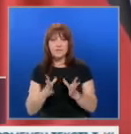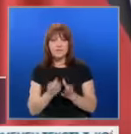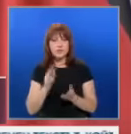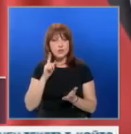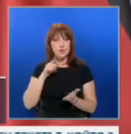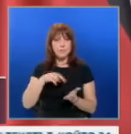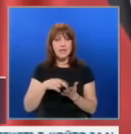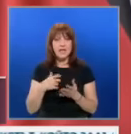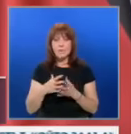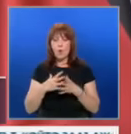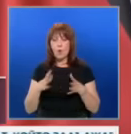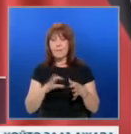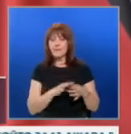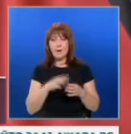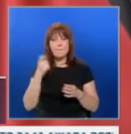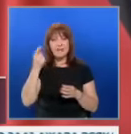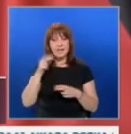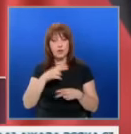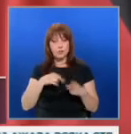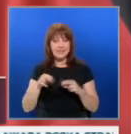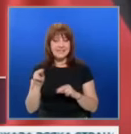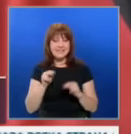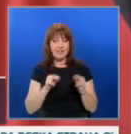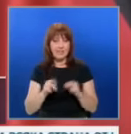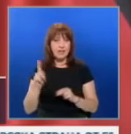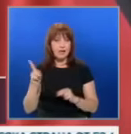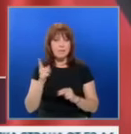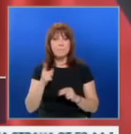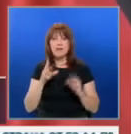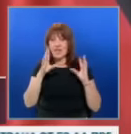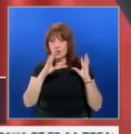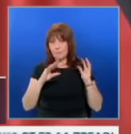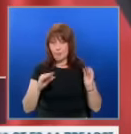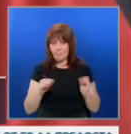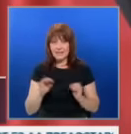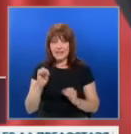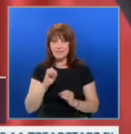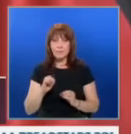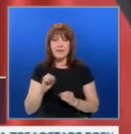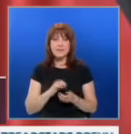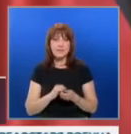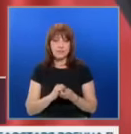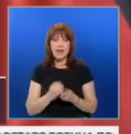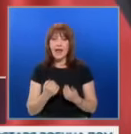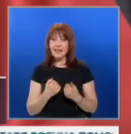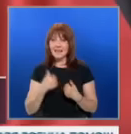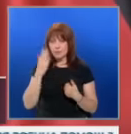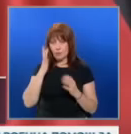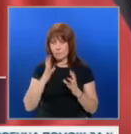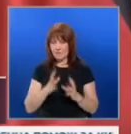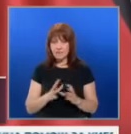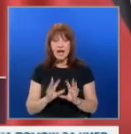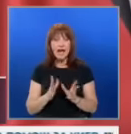много голяма връзка между председателя на Комисията на съвета и първият дипломат на Европейския съюз. Колкото до позицията на нашето правителство,